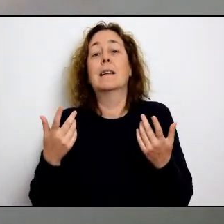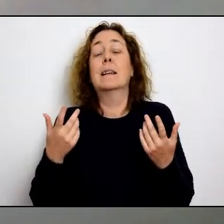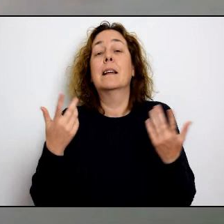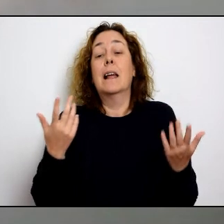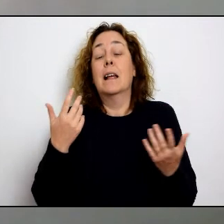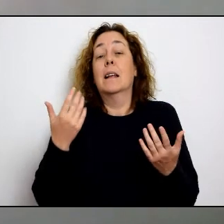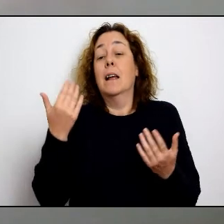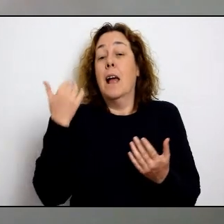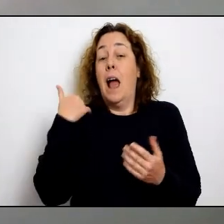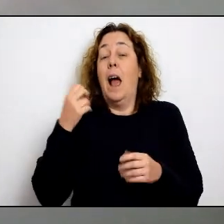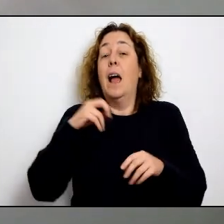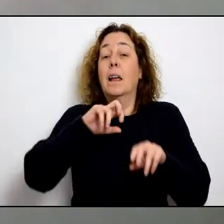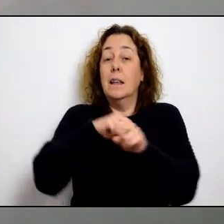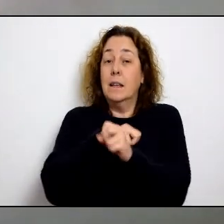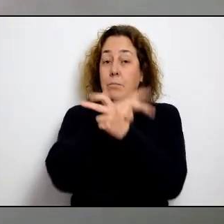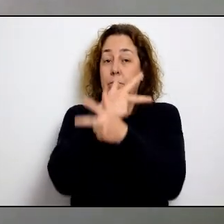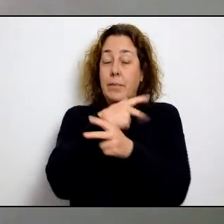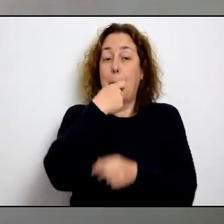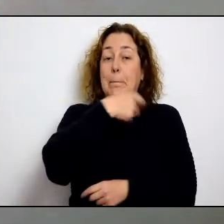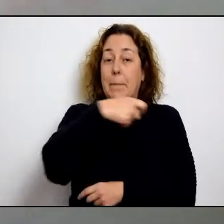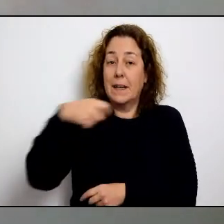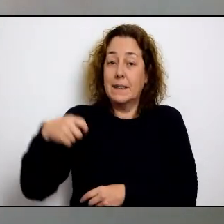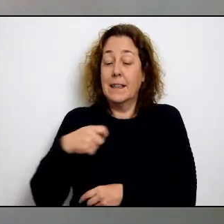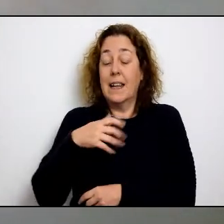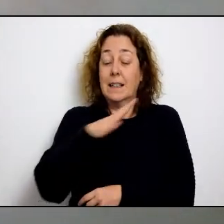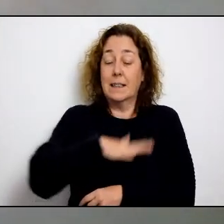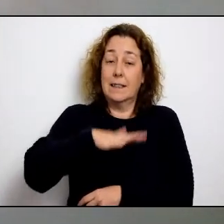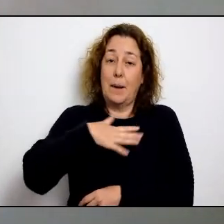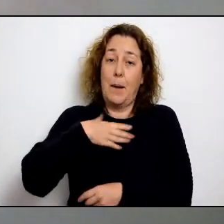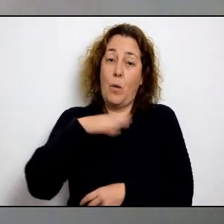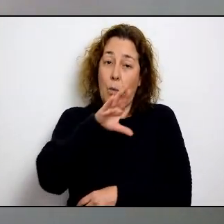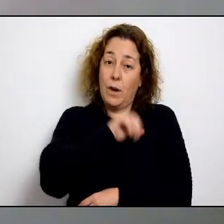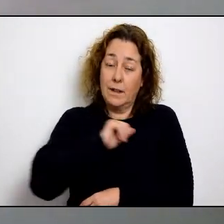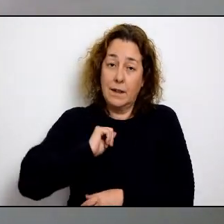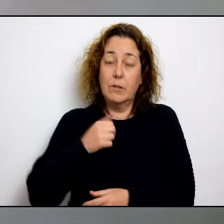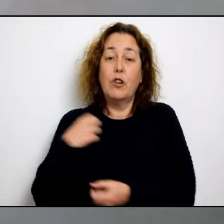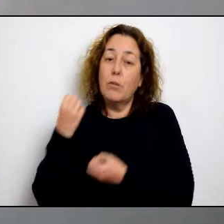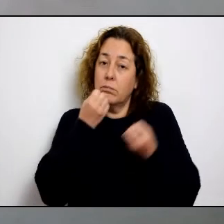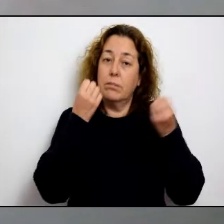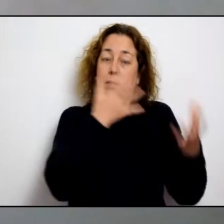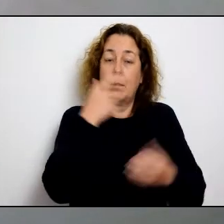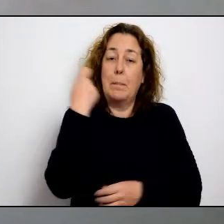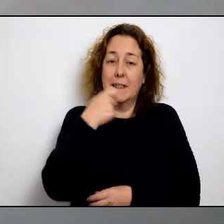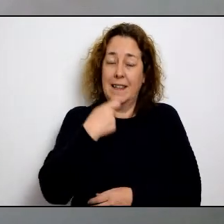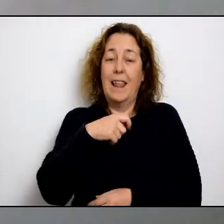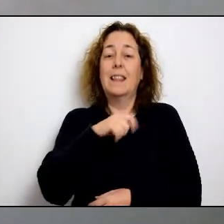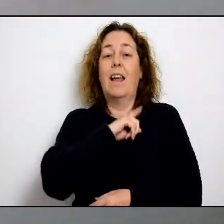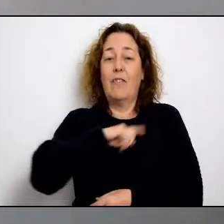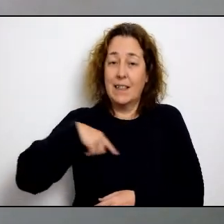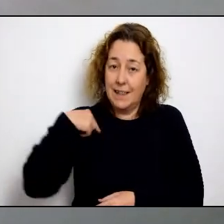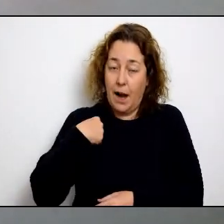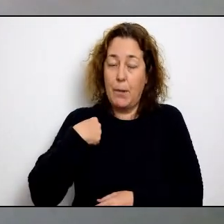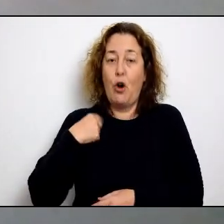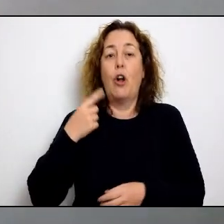botigues o dels seus establiments. En aquest sentit comentar que com que ahir vam tenir videoconferència de